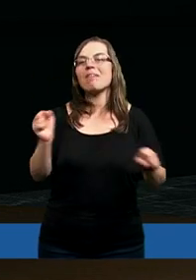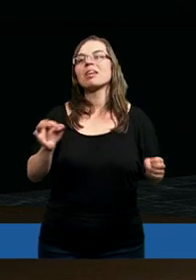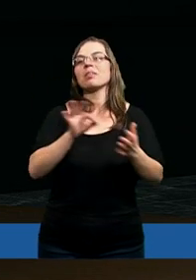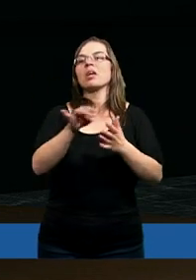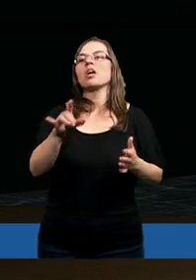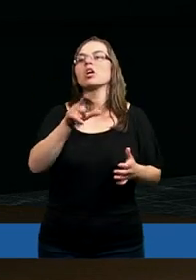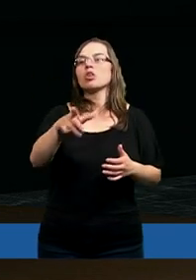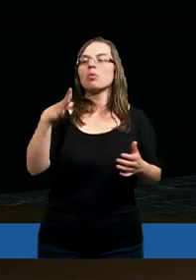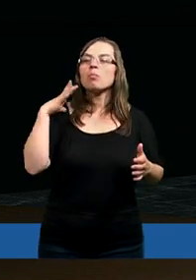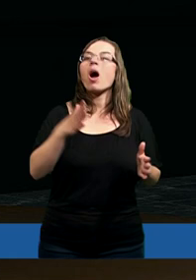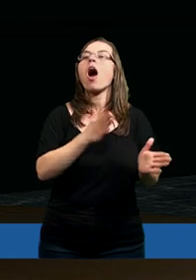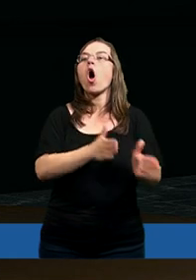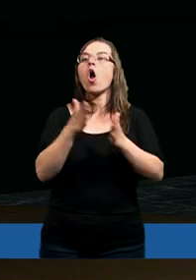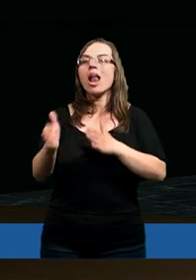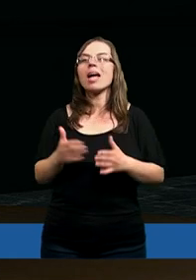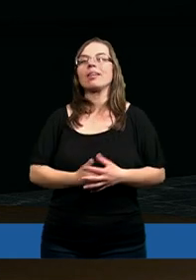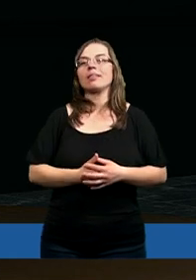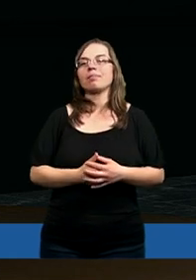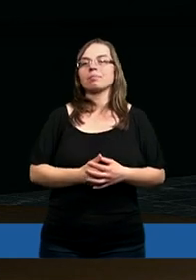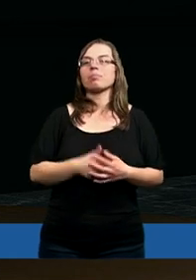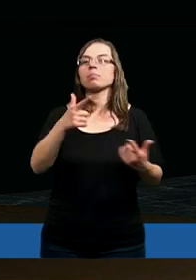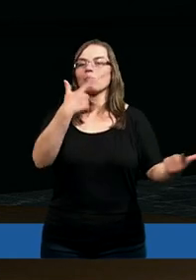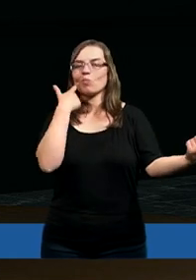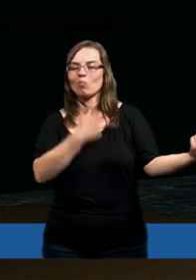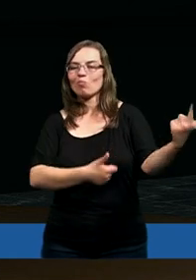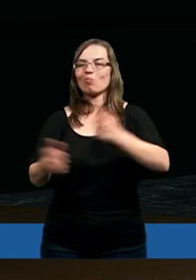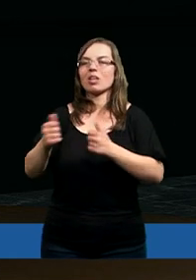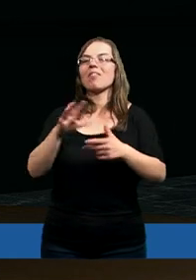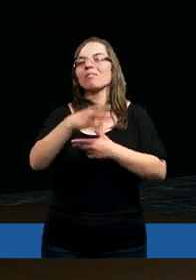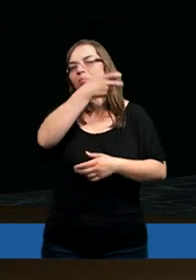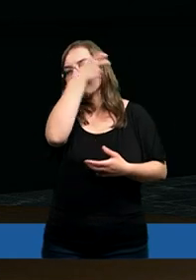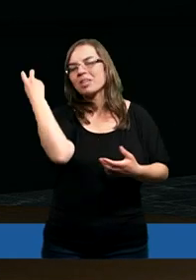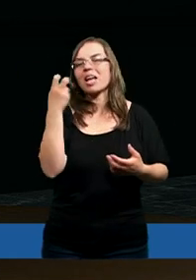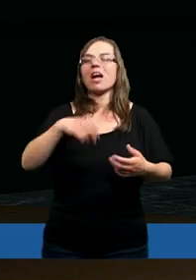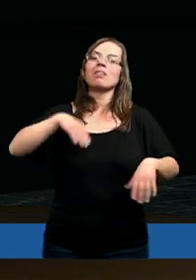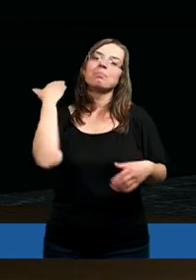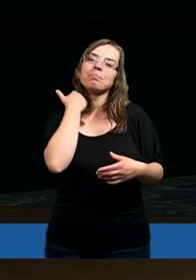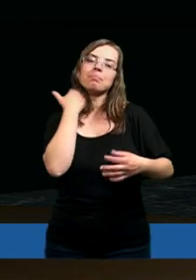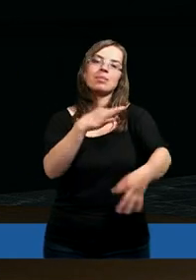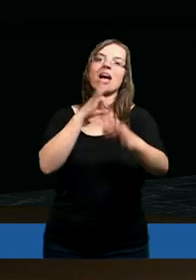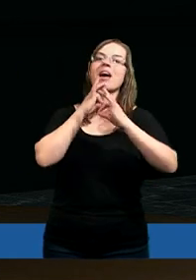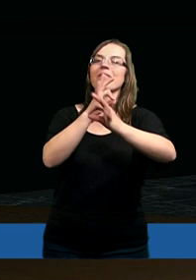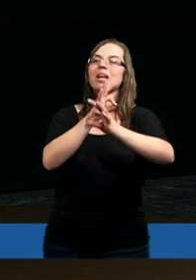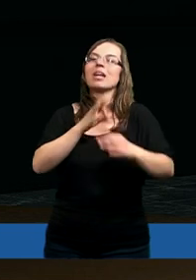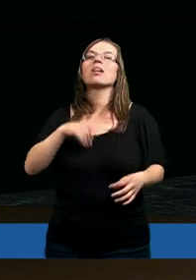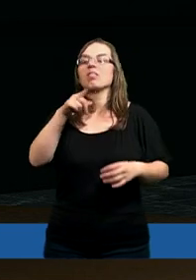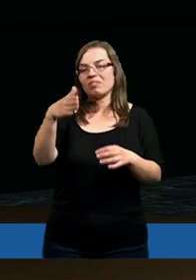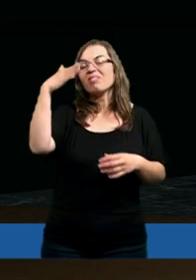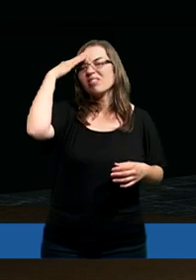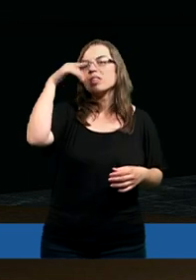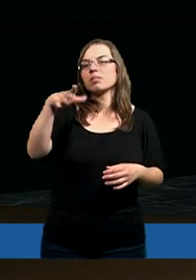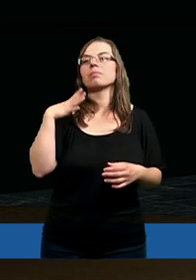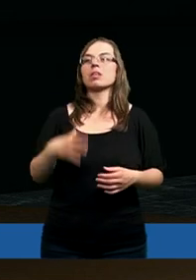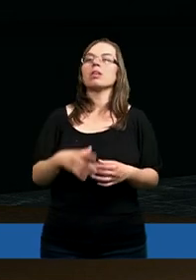zbawienie, który był alkoholikiem. I rozkoszował się w pijaństwie, w piciu wina. I on mi